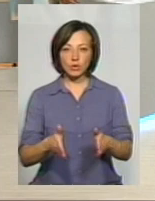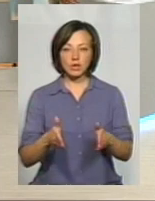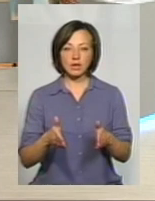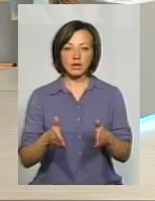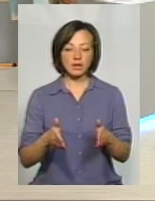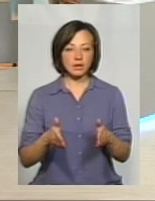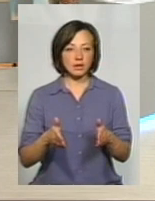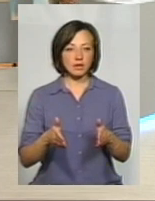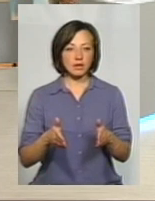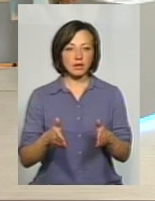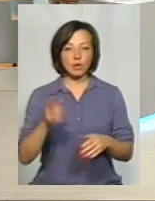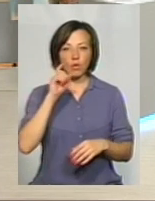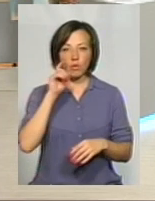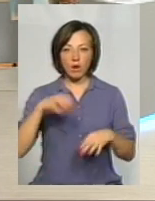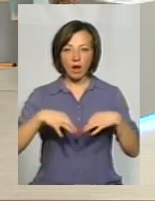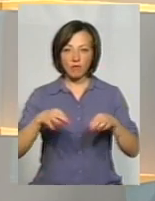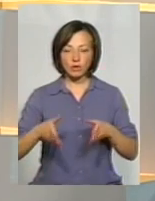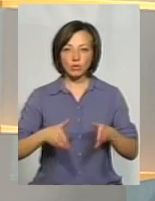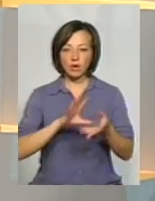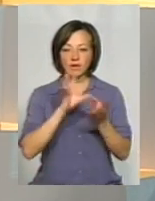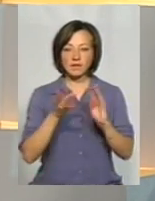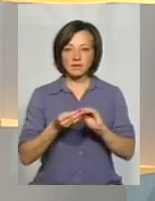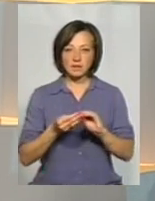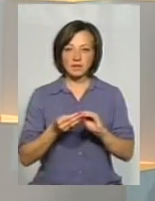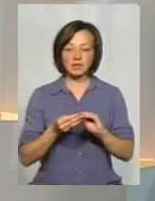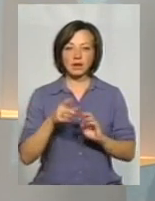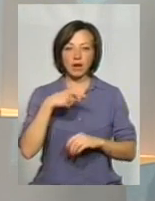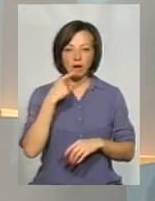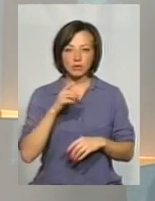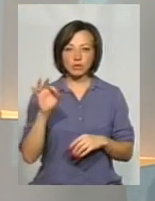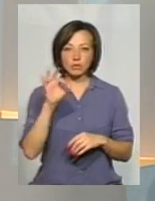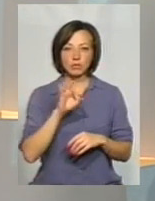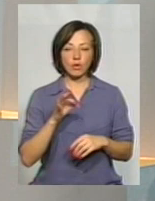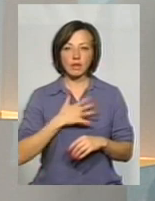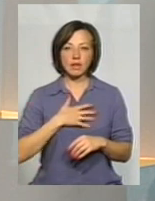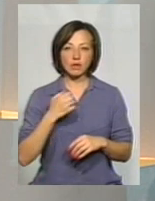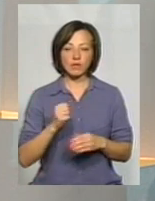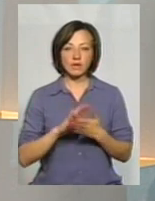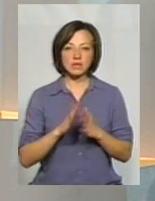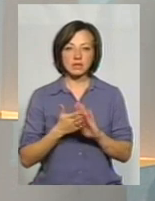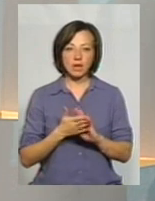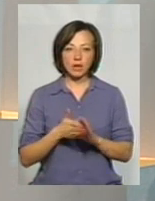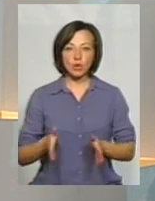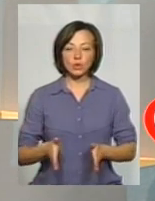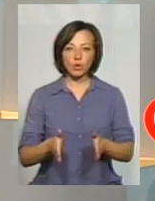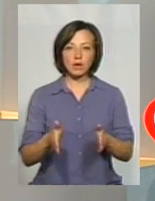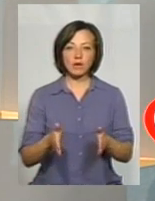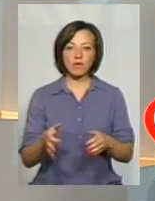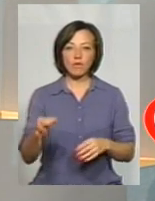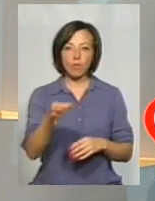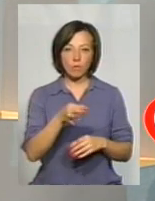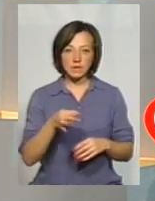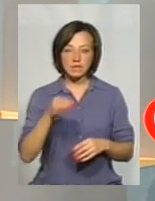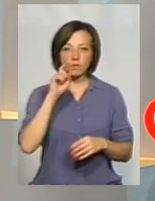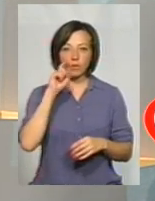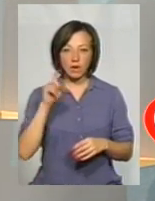Служба, а і Укритадор, і в уроді всі відзначають про незадовільний стан автомобільних доріг в області і